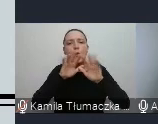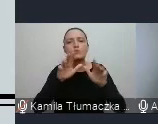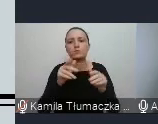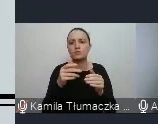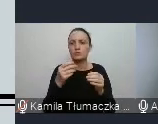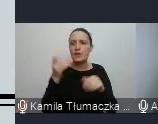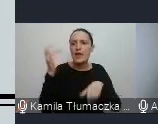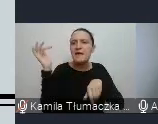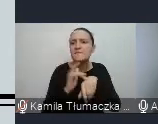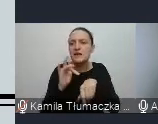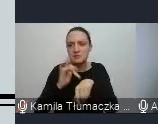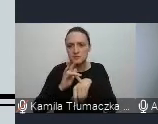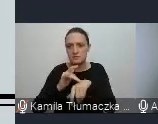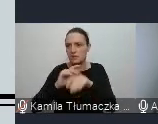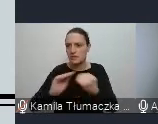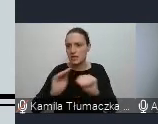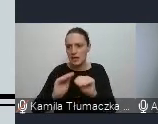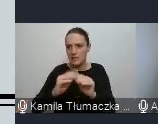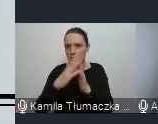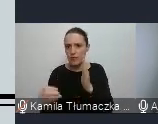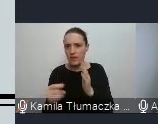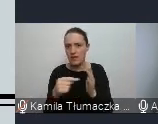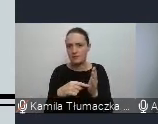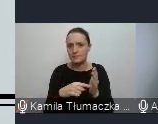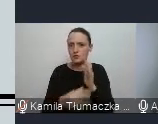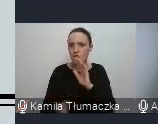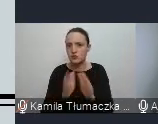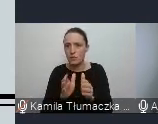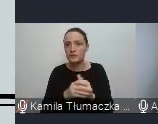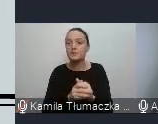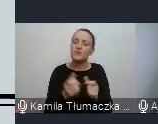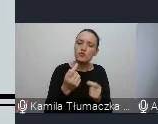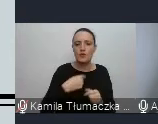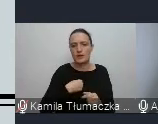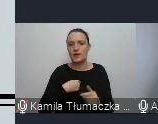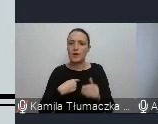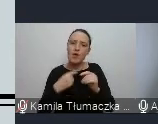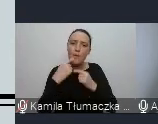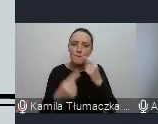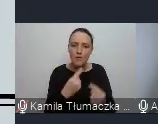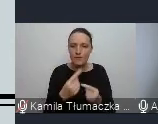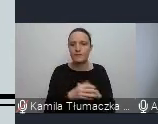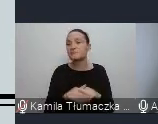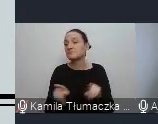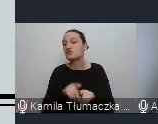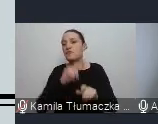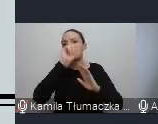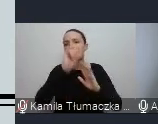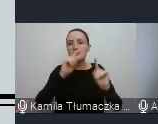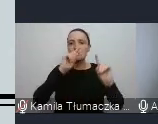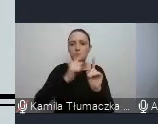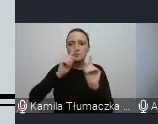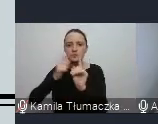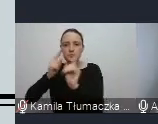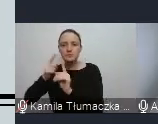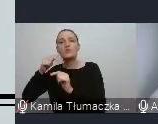skutecznego modelu terapii. I o tym modelu troszeczkę będę mówiła, ale też pokażę krótkie filmy i